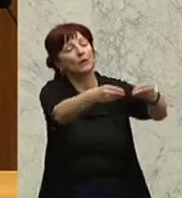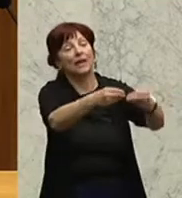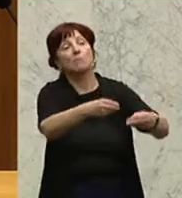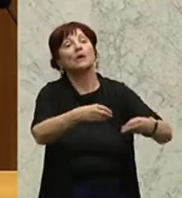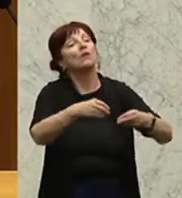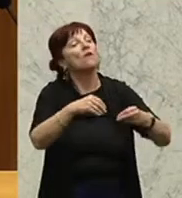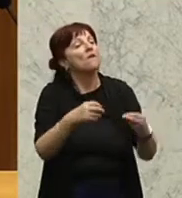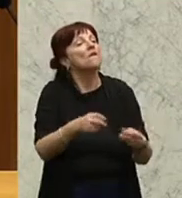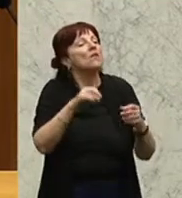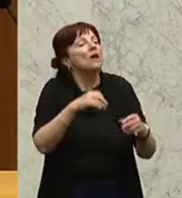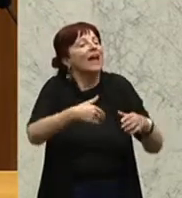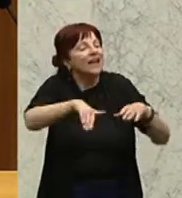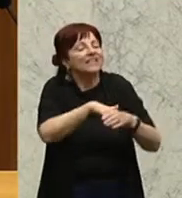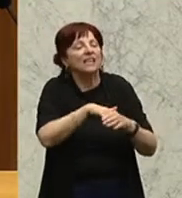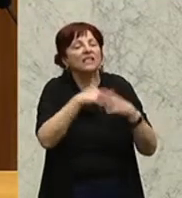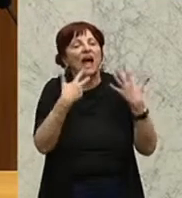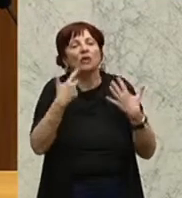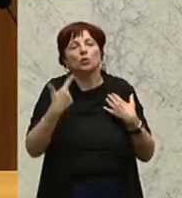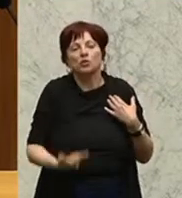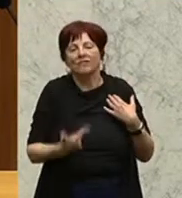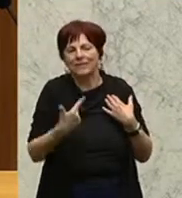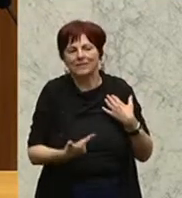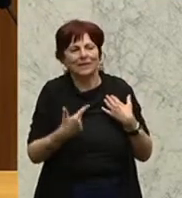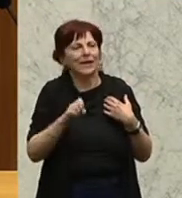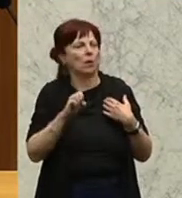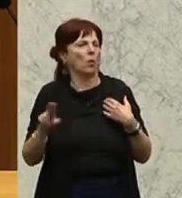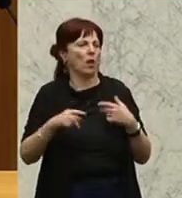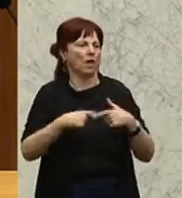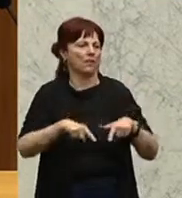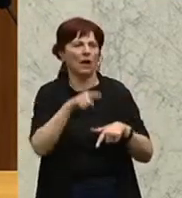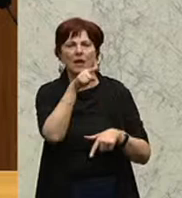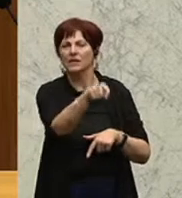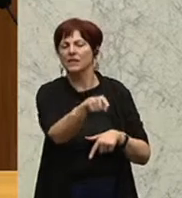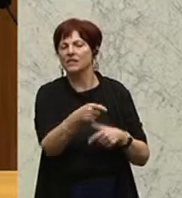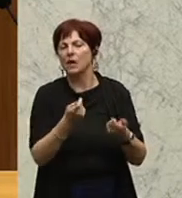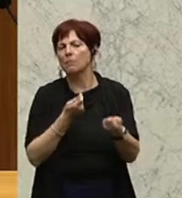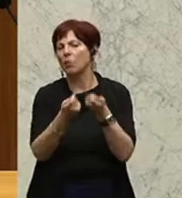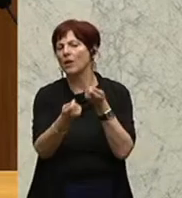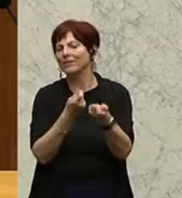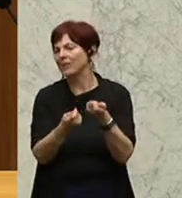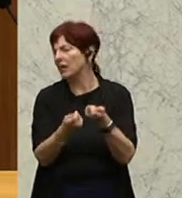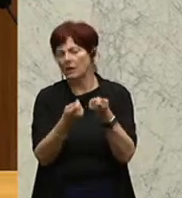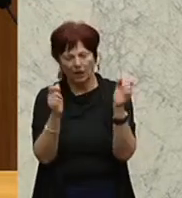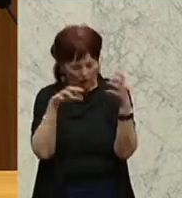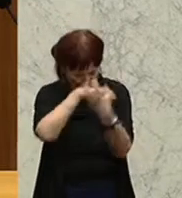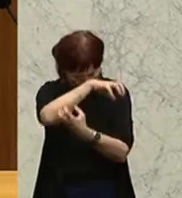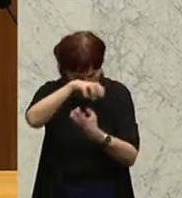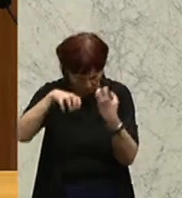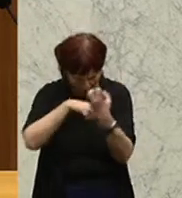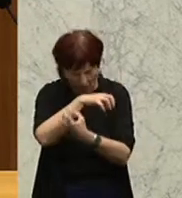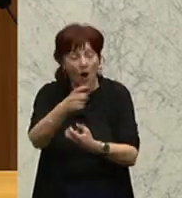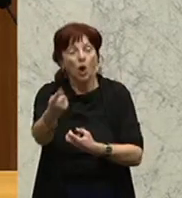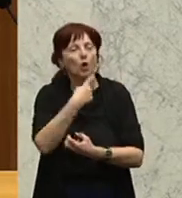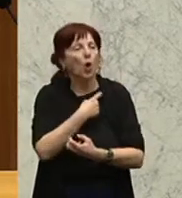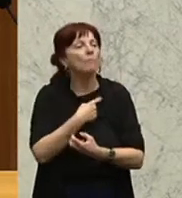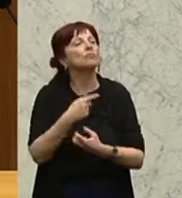übernehmen. Das ist eine katastrophale Politik, die zu einem humanitären Notstand in Griechenland führen wird. Und